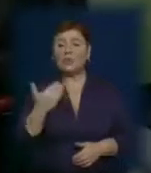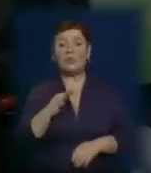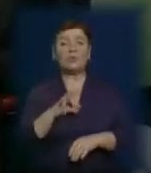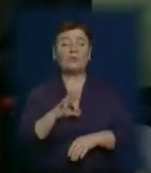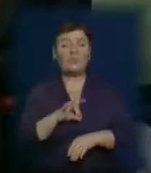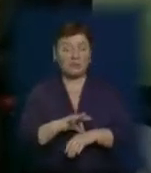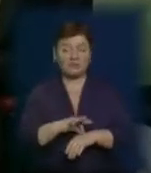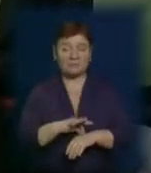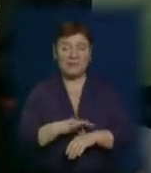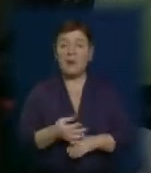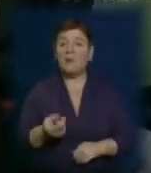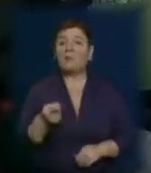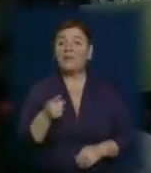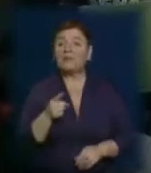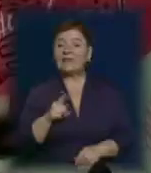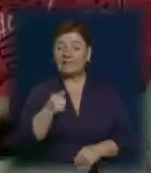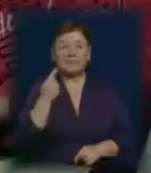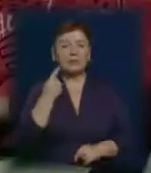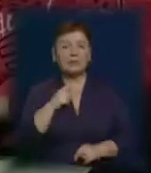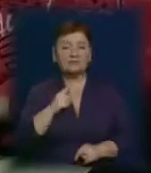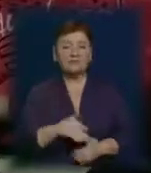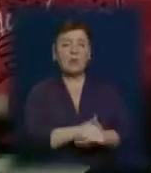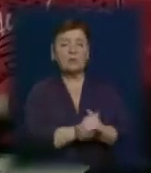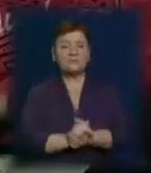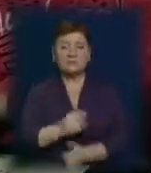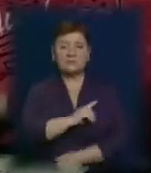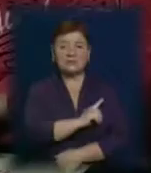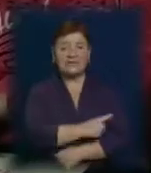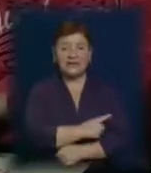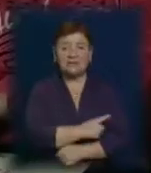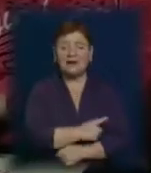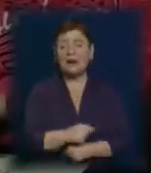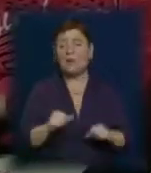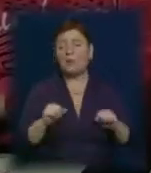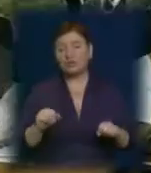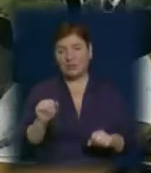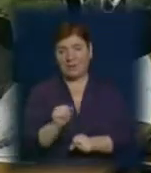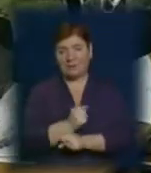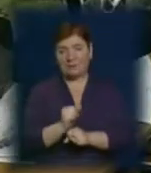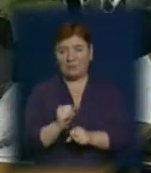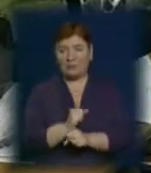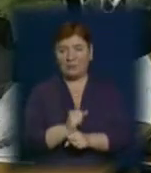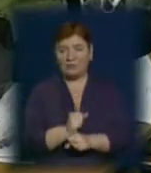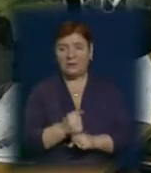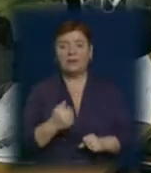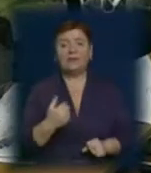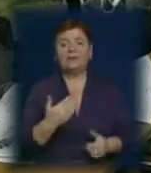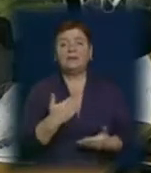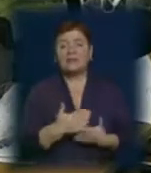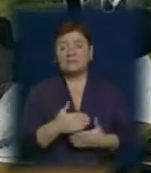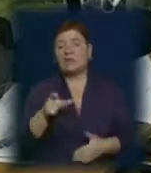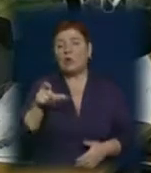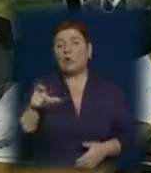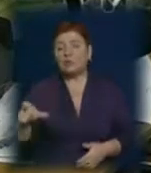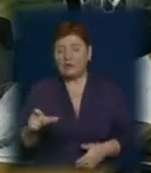візьме верх. Проте зараз переконався, спільними зусиллями будь-яку недугу можна побороти. Я в шокі, що наші